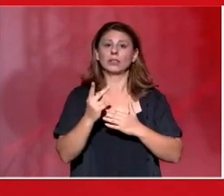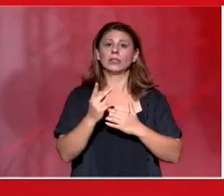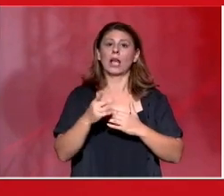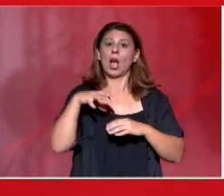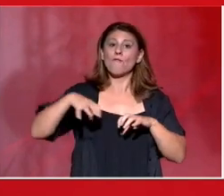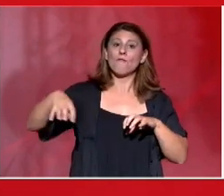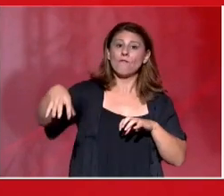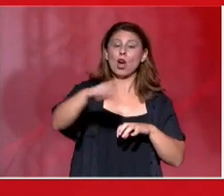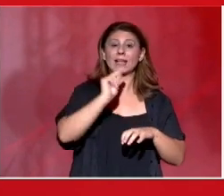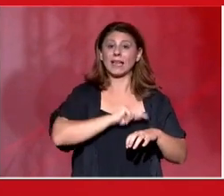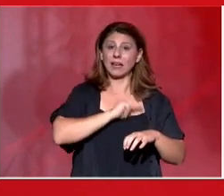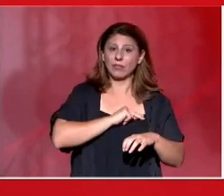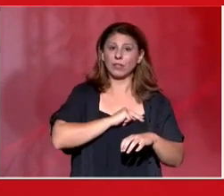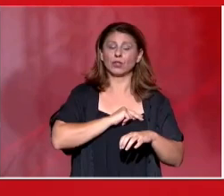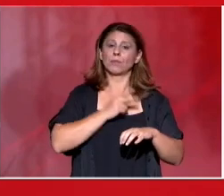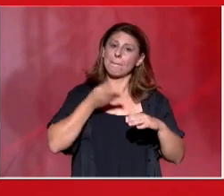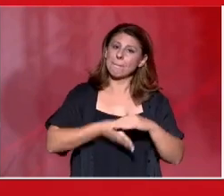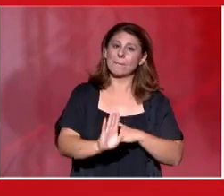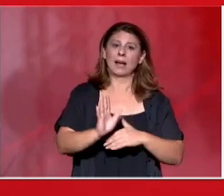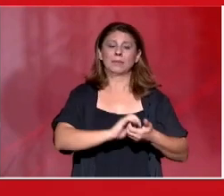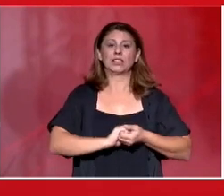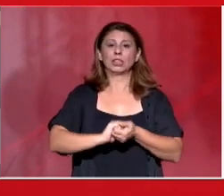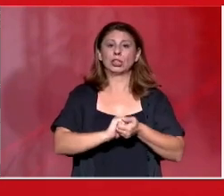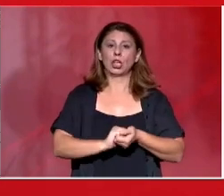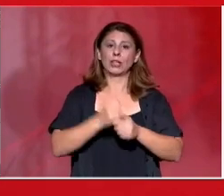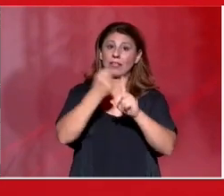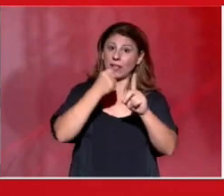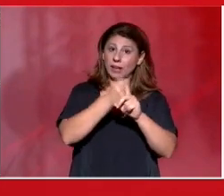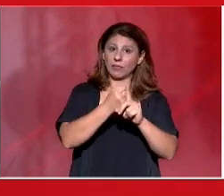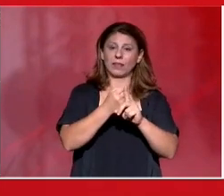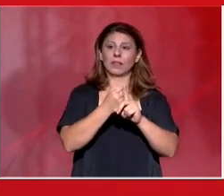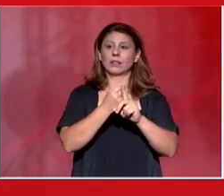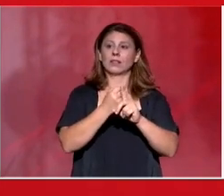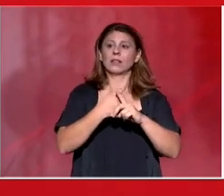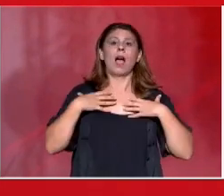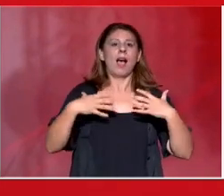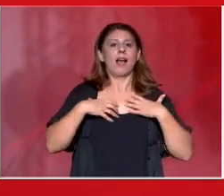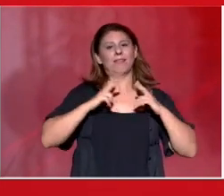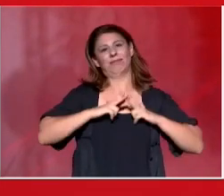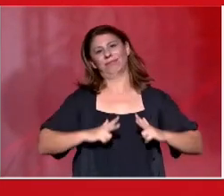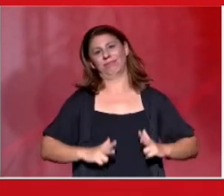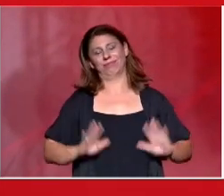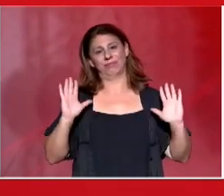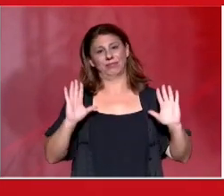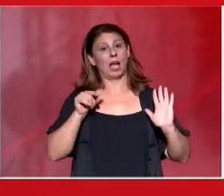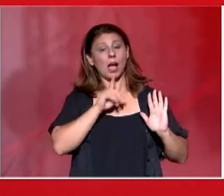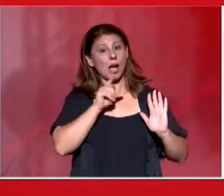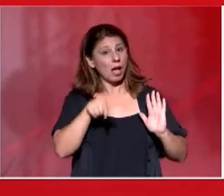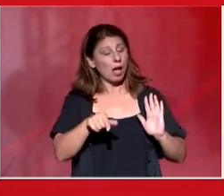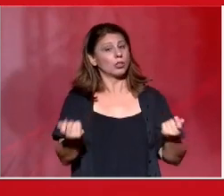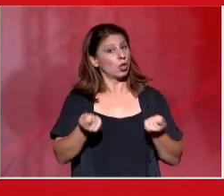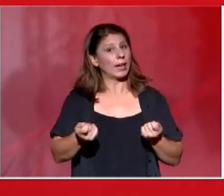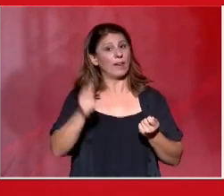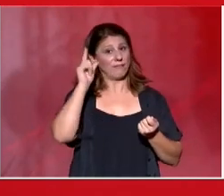για να κερδίσουμε μέσα από τη συλλογική διεκδίκηση ανάσας ανακούφησης. Όπως το έκαναν οι